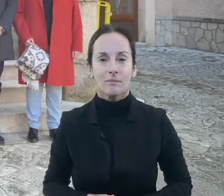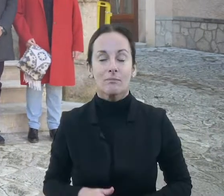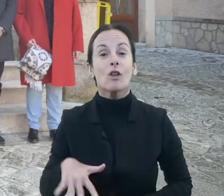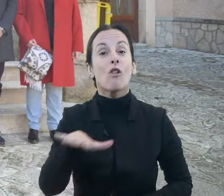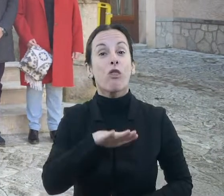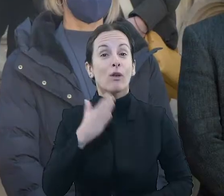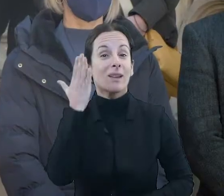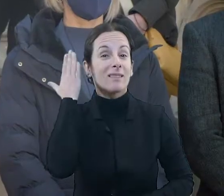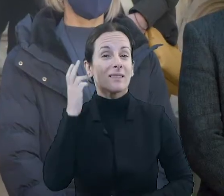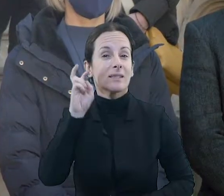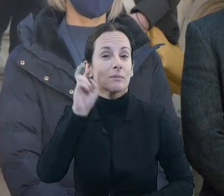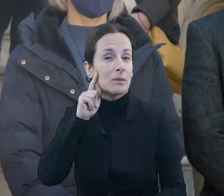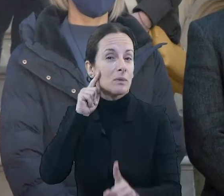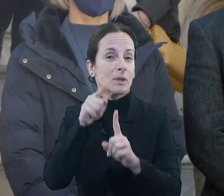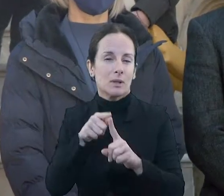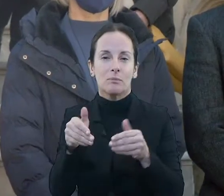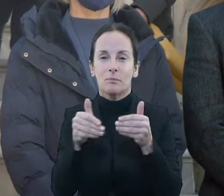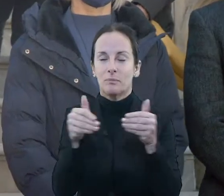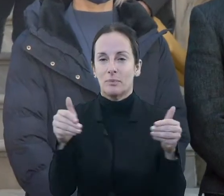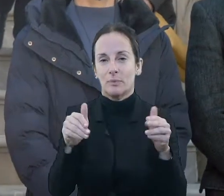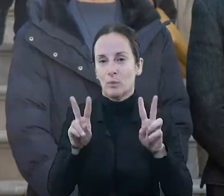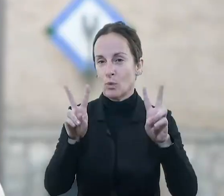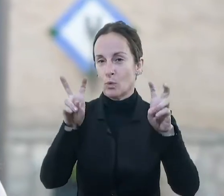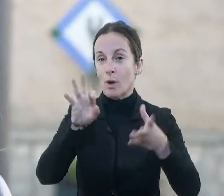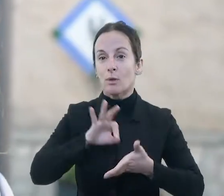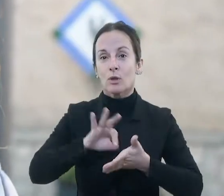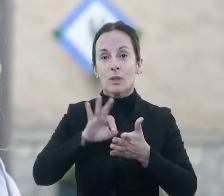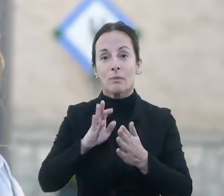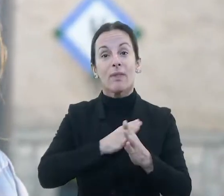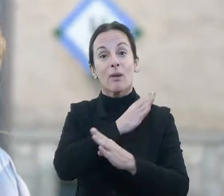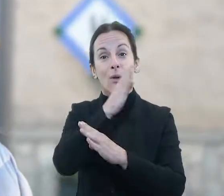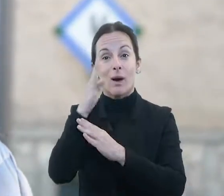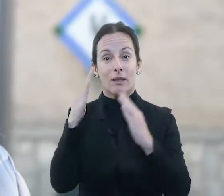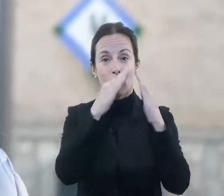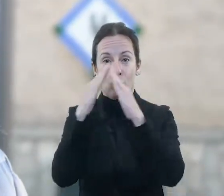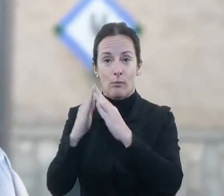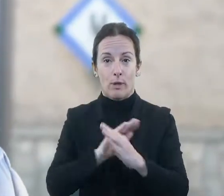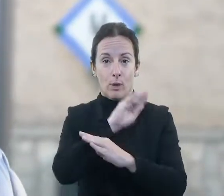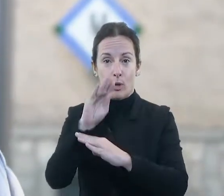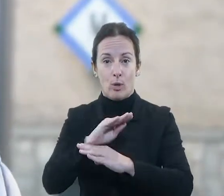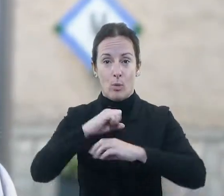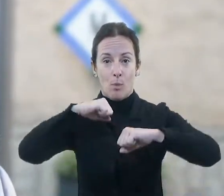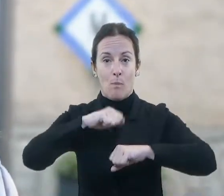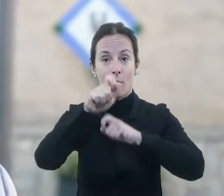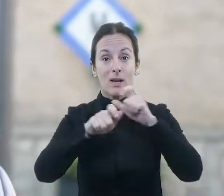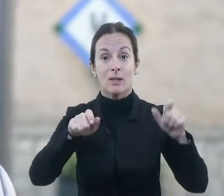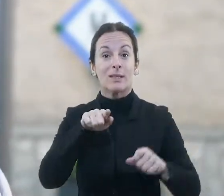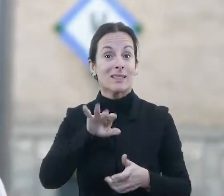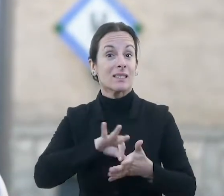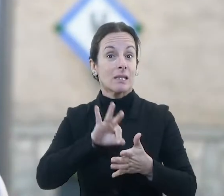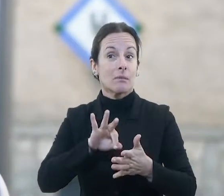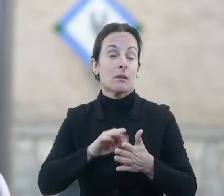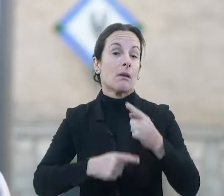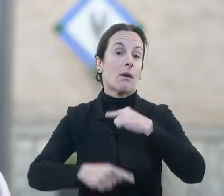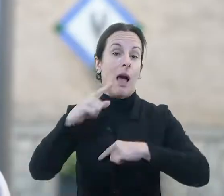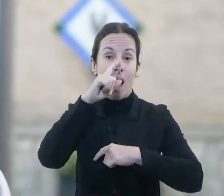Avui venim a explicar i a posar en marxa aquí en el municipi d'Andratge el servei d'atenció integrada a domicili. És un servei que ja es va posar en marxa l'any